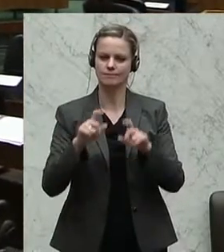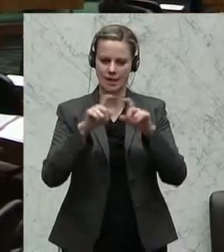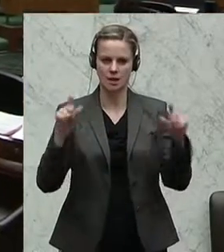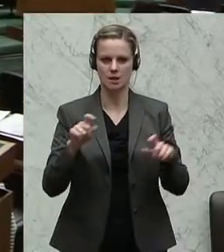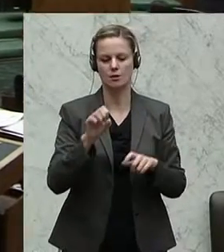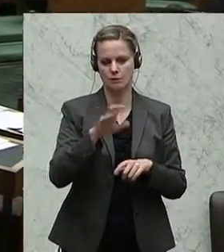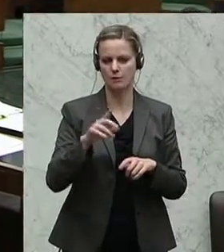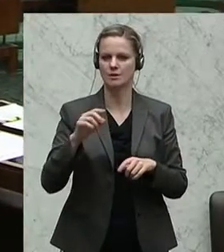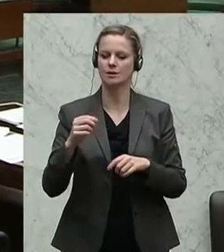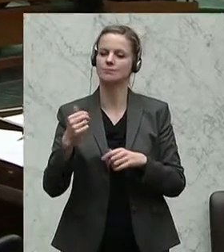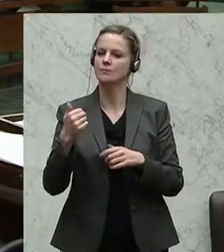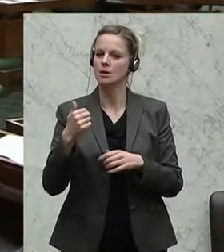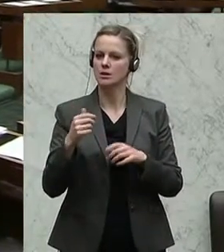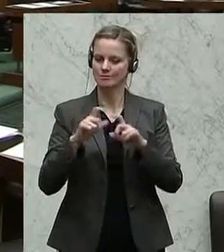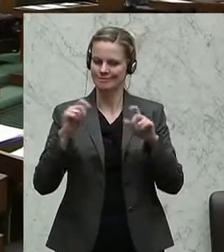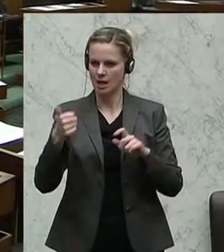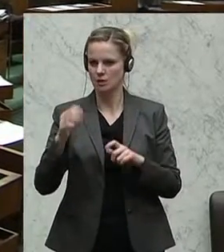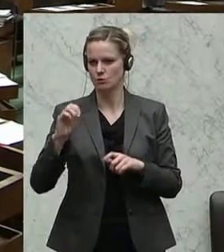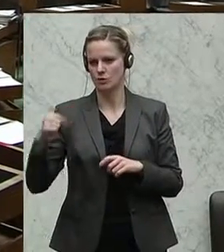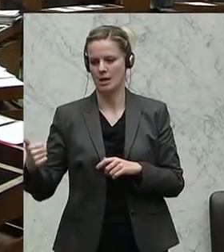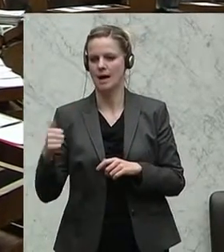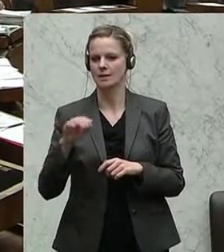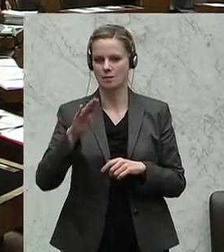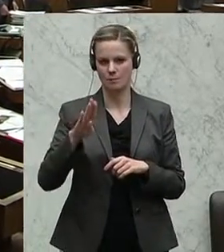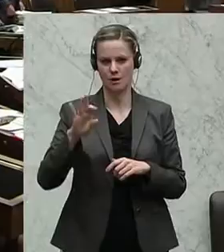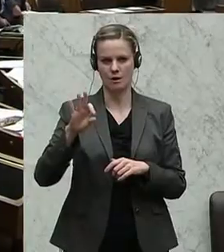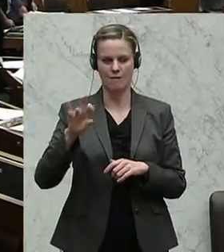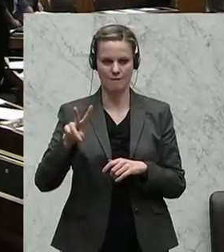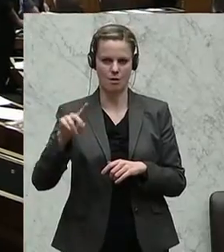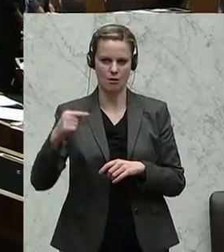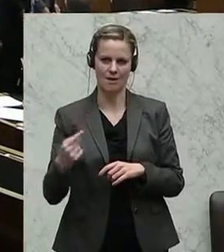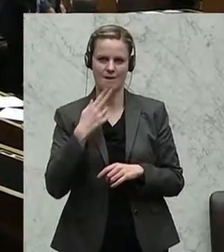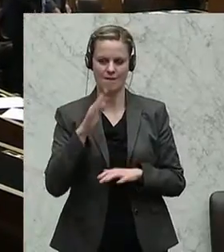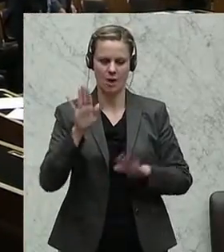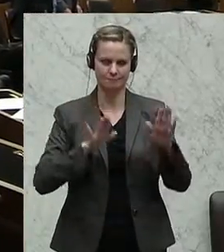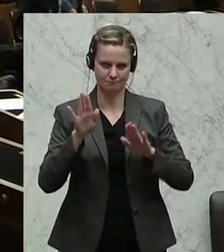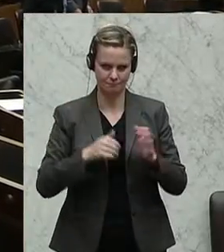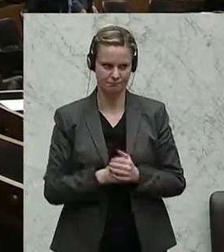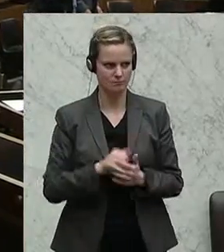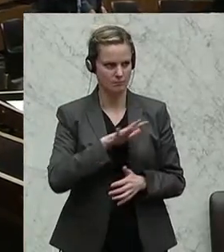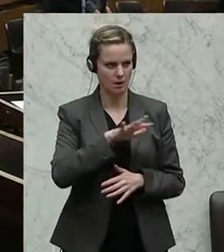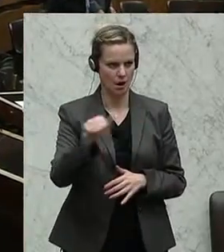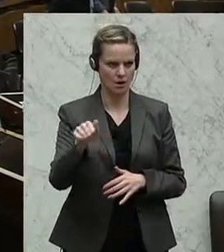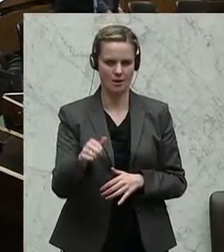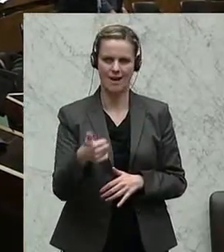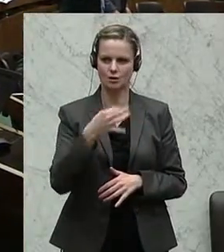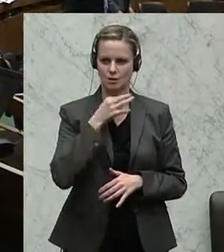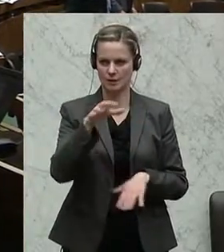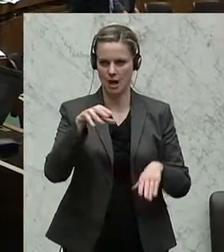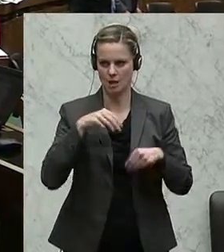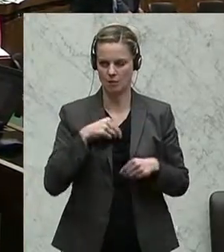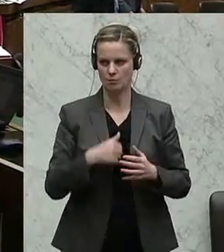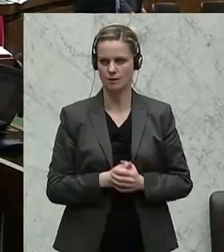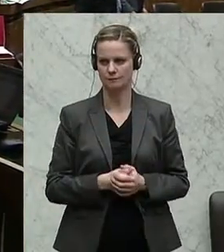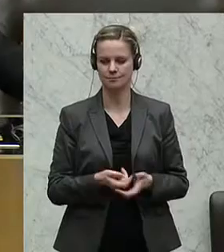50 Absatz 1 Ziffer 1 BVG, die Genehmigung zu erteilen. Zustimmung von wem? Von allen, also einstimmig